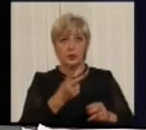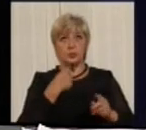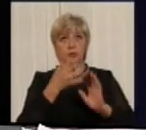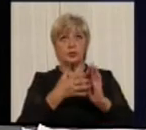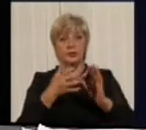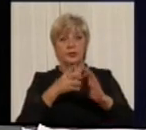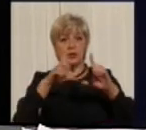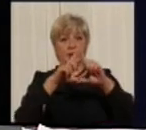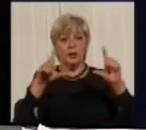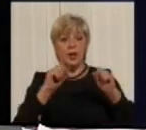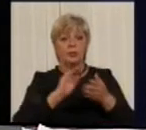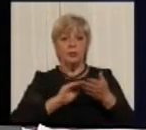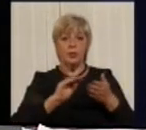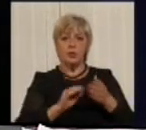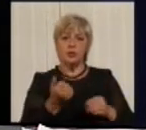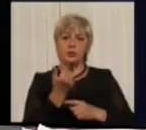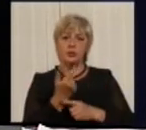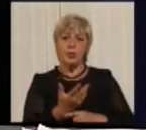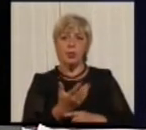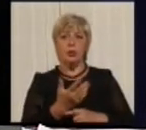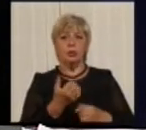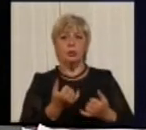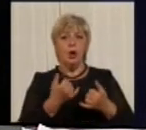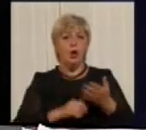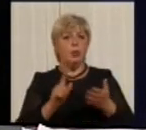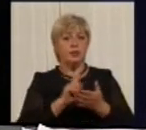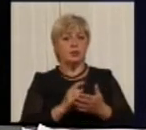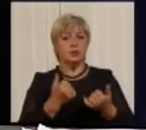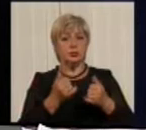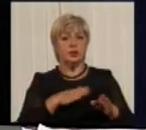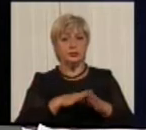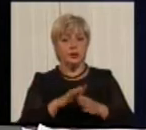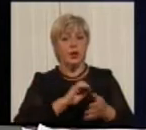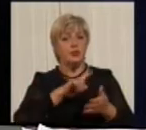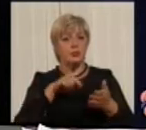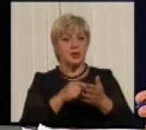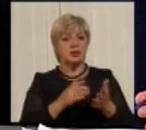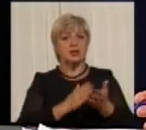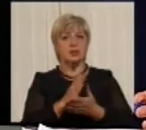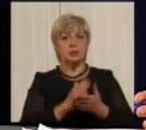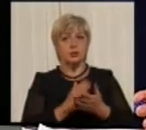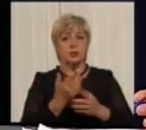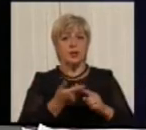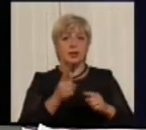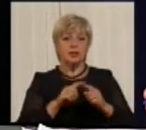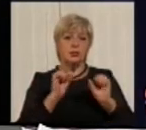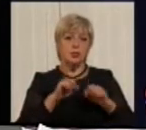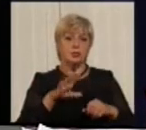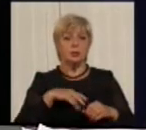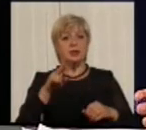пишемо вимогу обов'язково до виконання на міські служби. Тобто, це може бути департамент